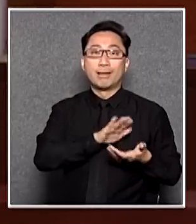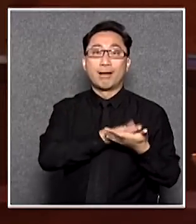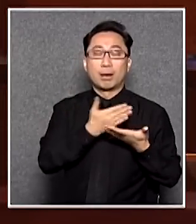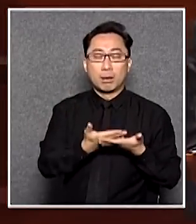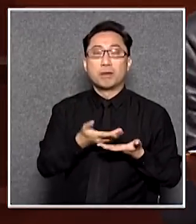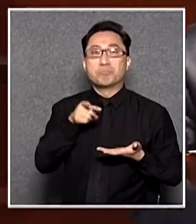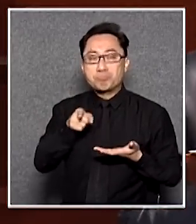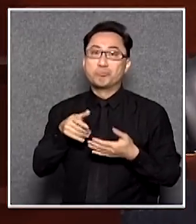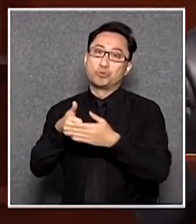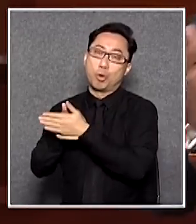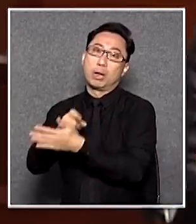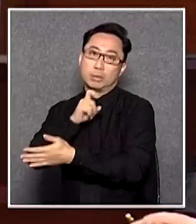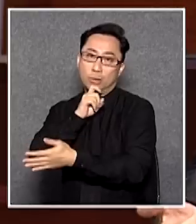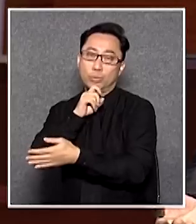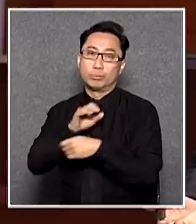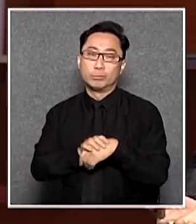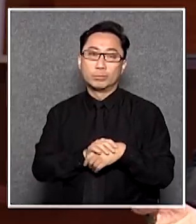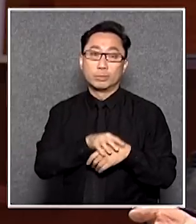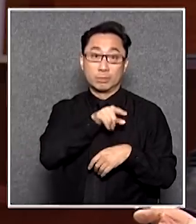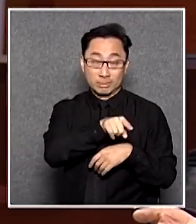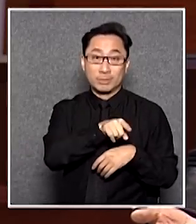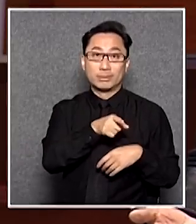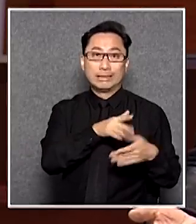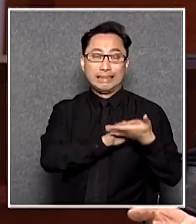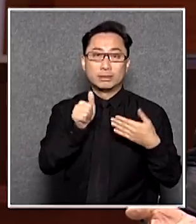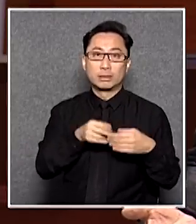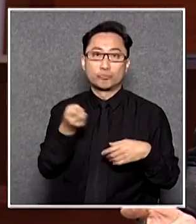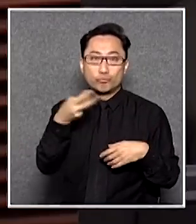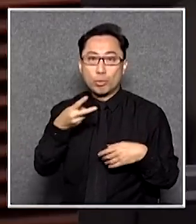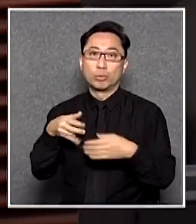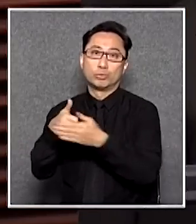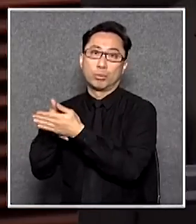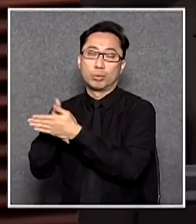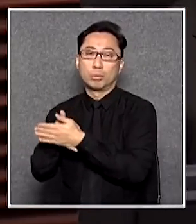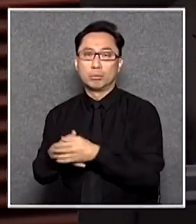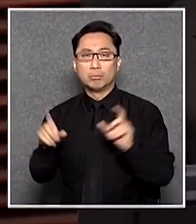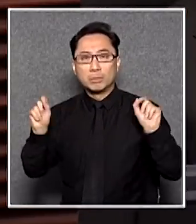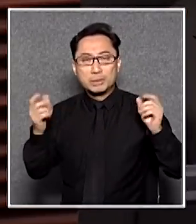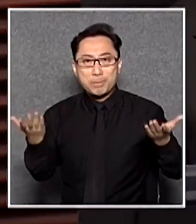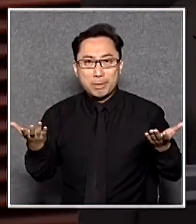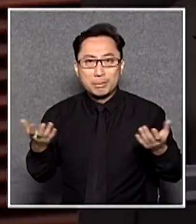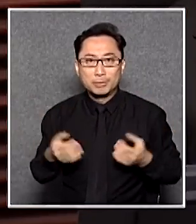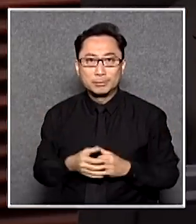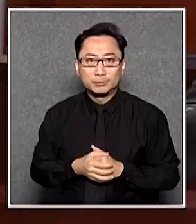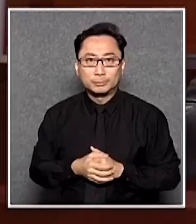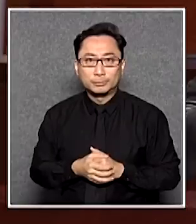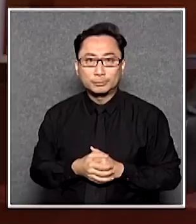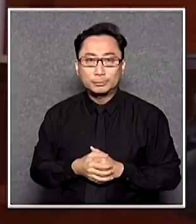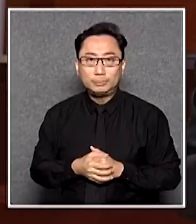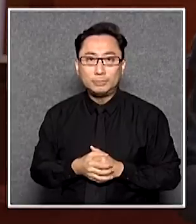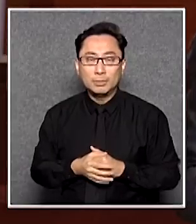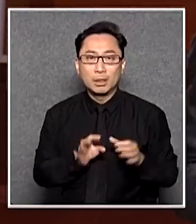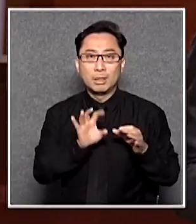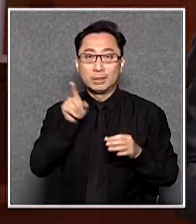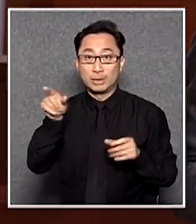道你不是結證及阻礙局長有沒有解釋呢這個連接詞都錯